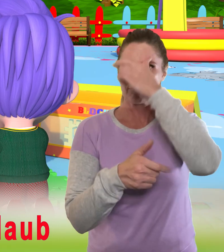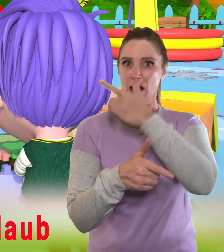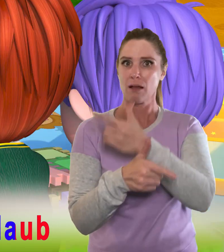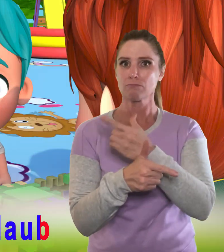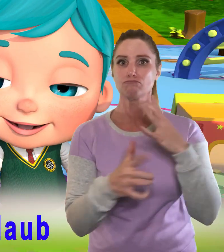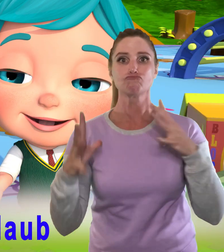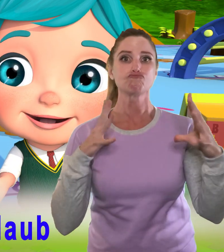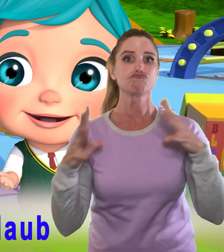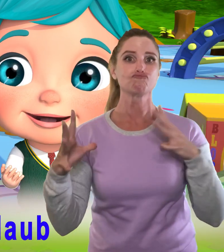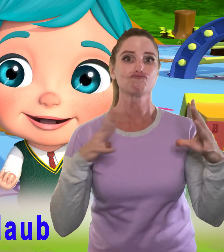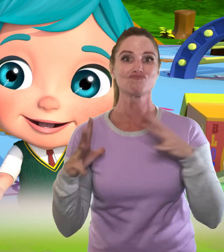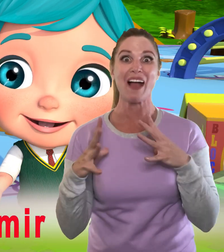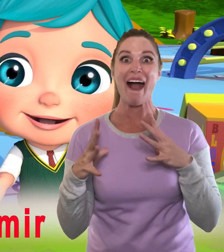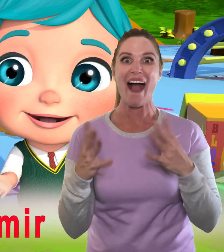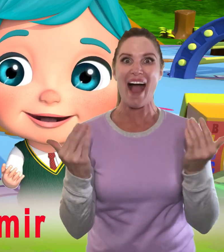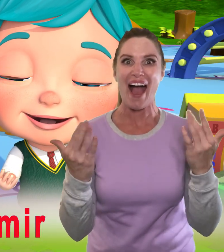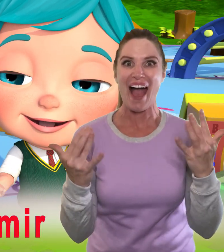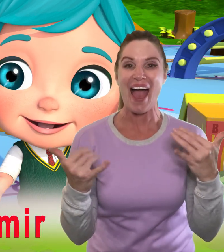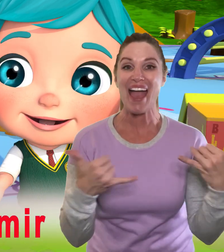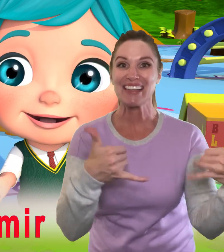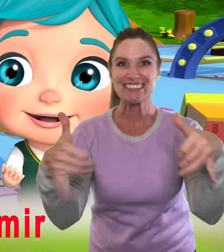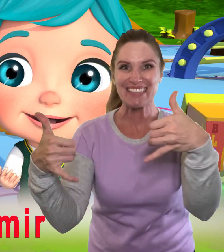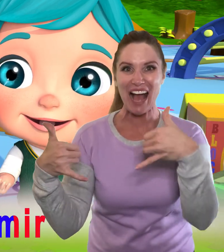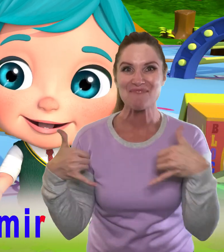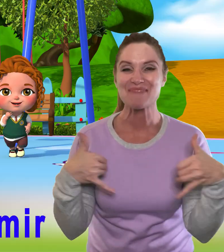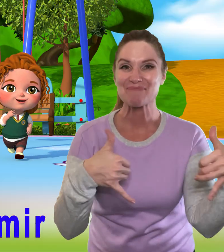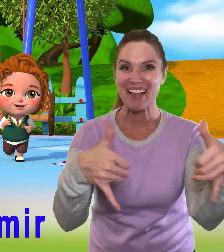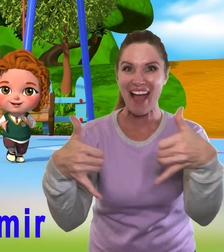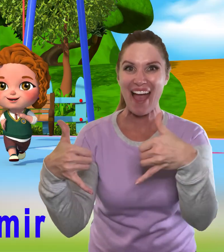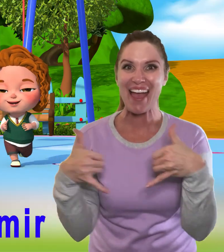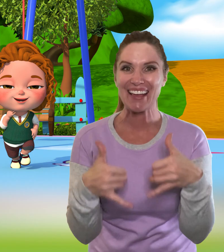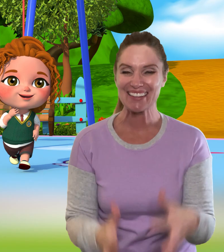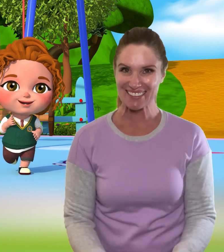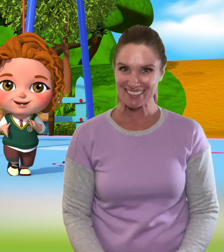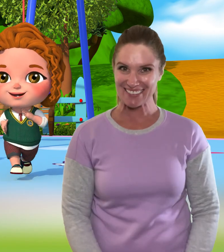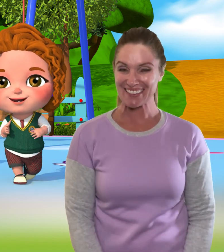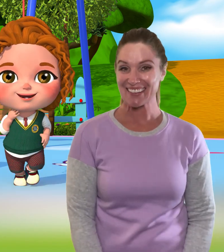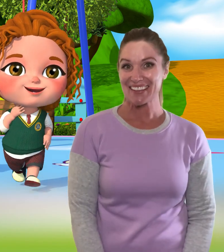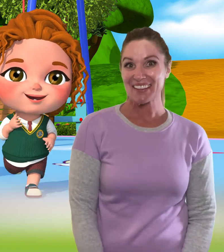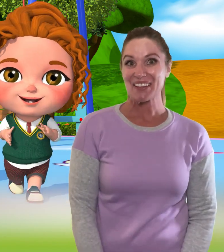spiel mit mir